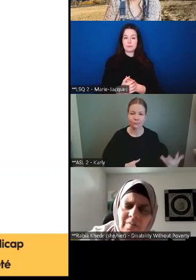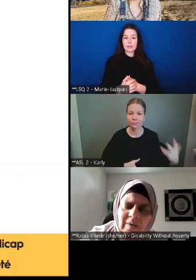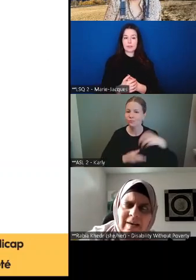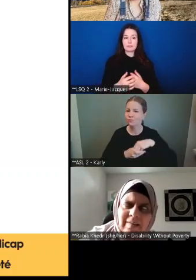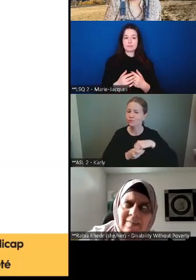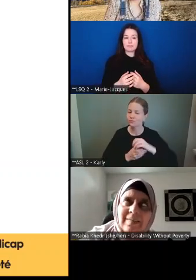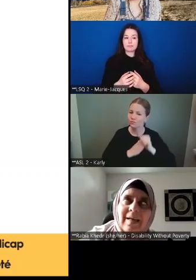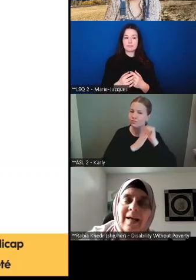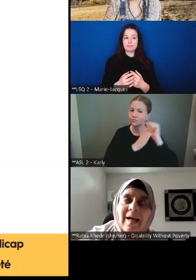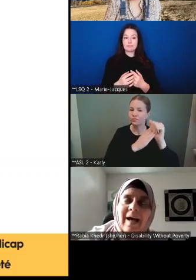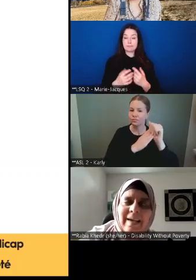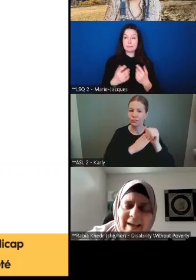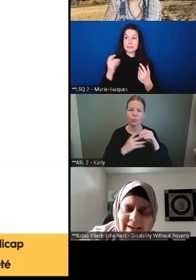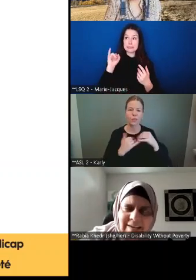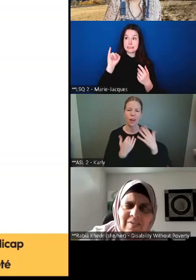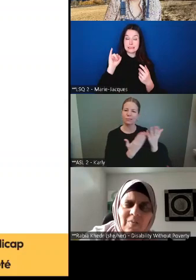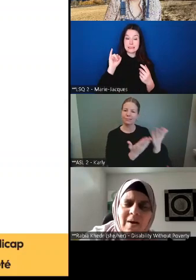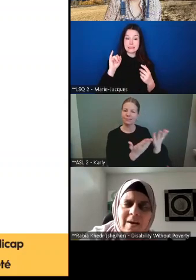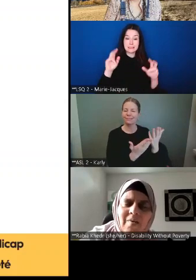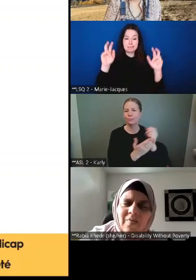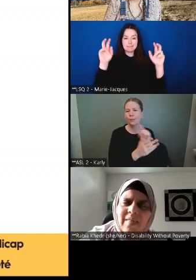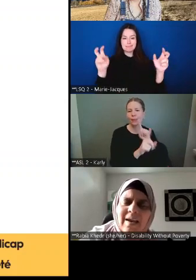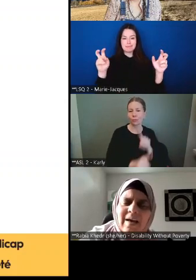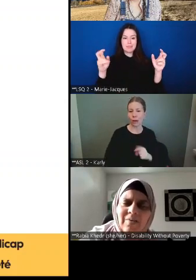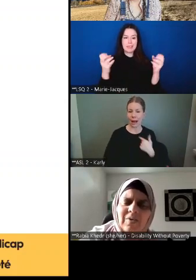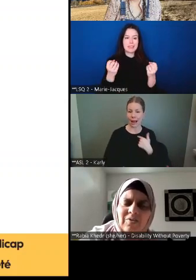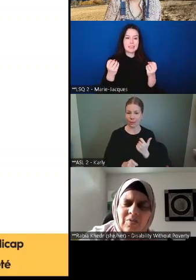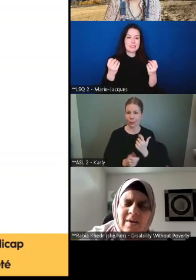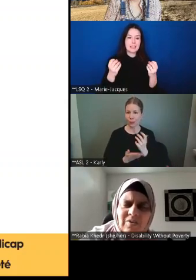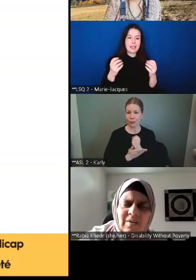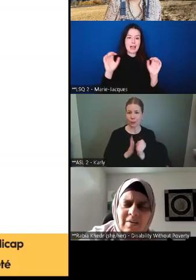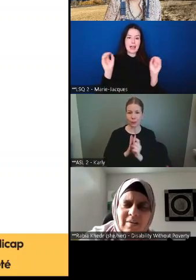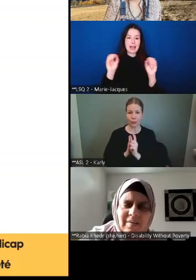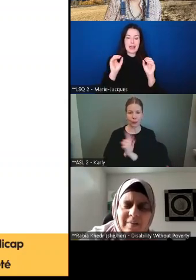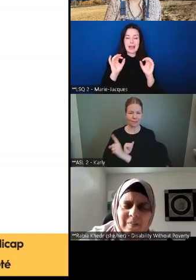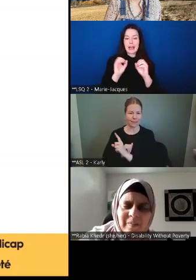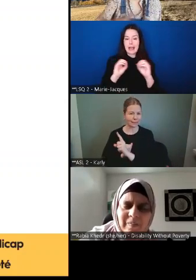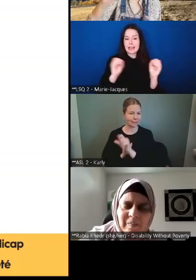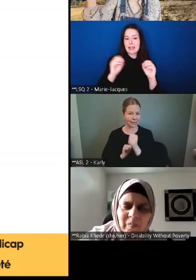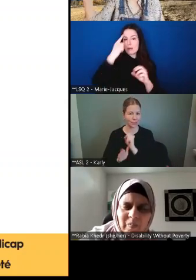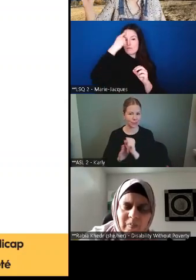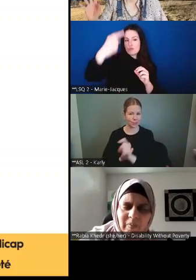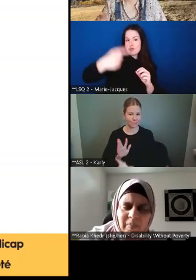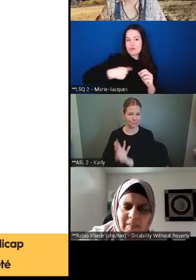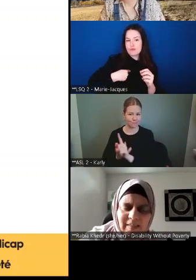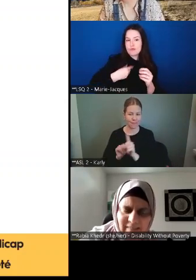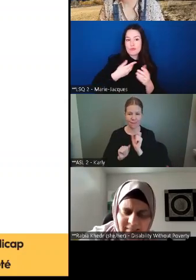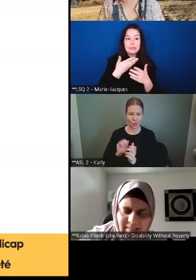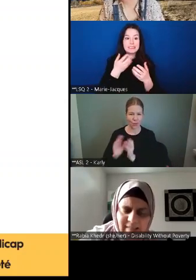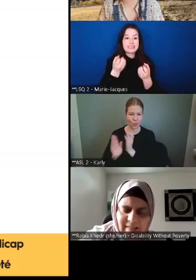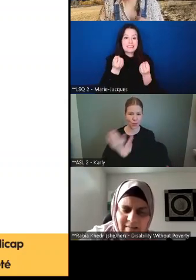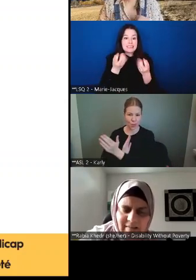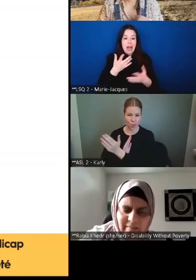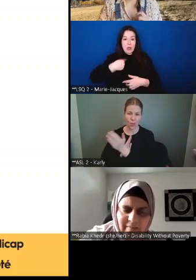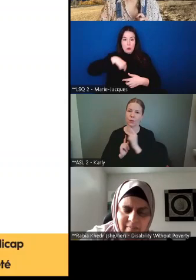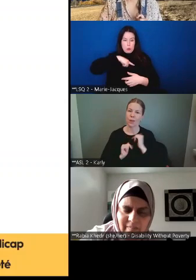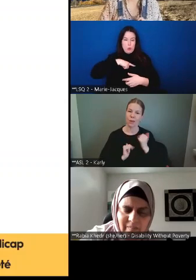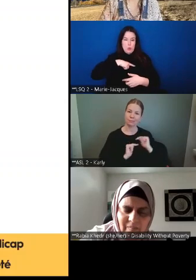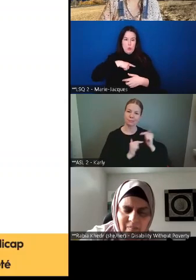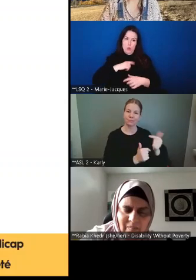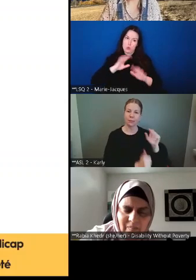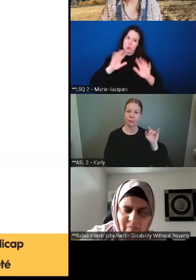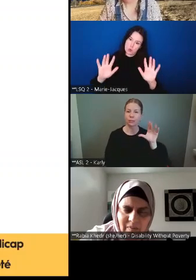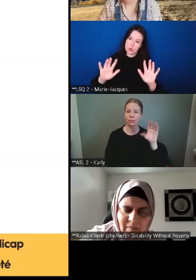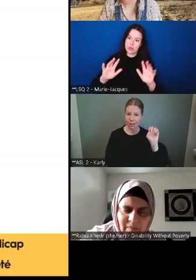nous, bien, je vais laisser le reste pour vous parce que moi, je dois aller et gérer une